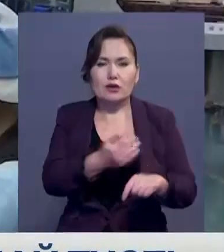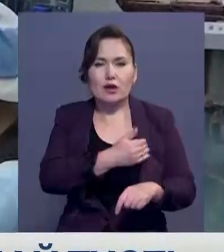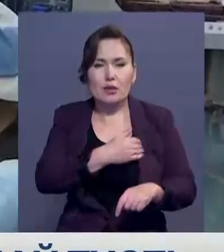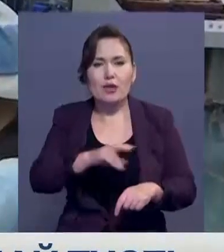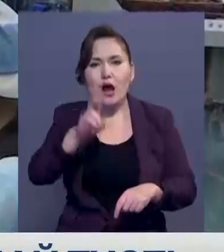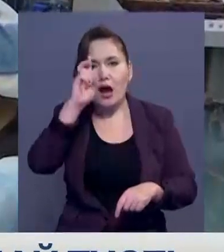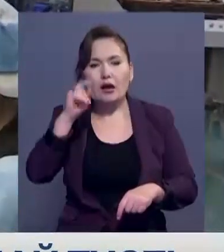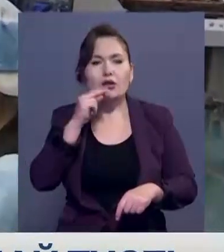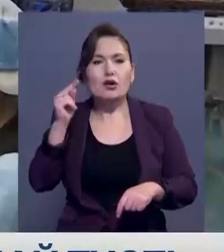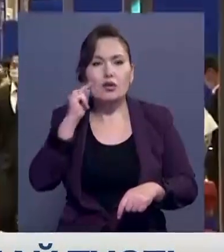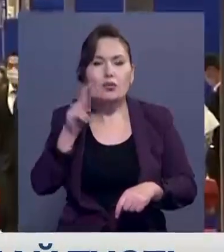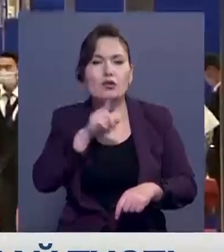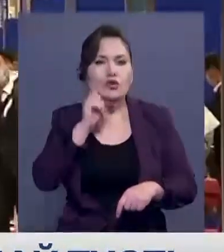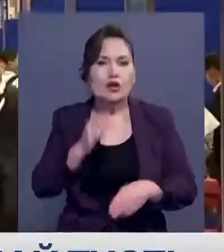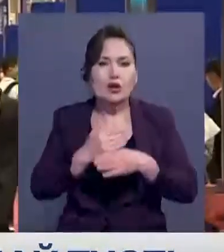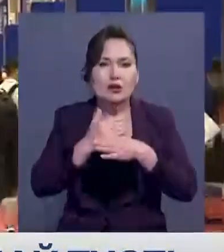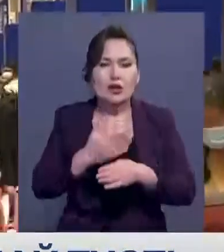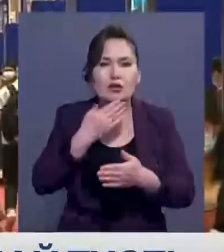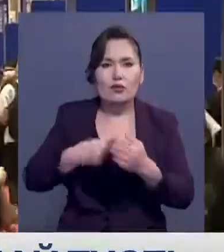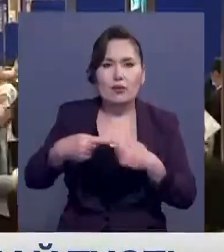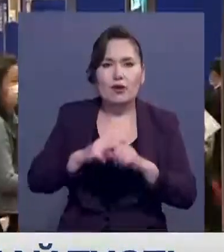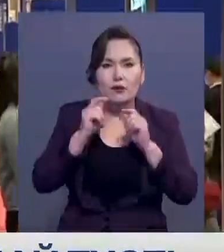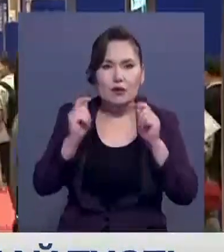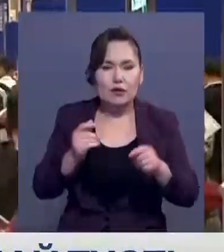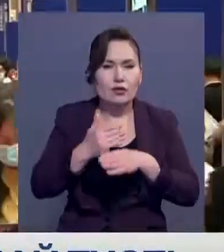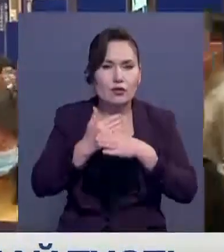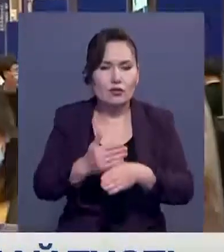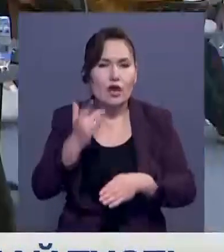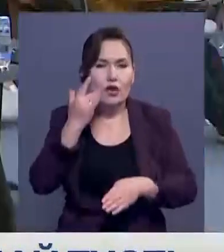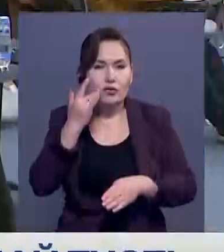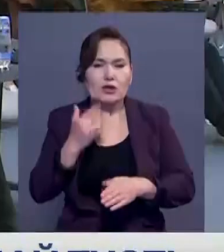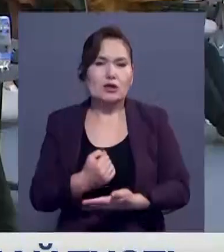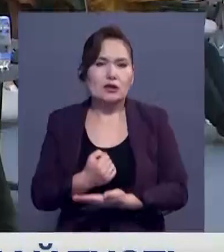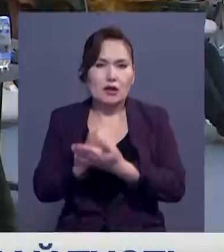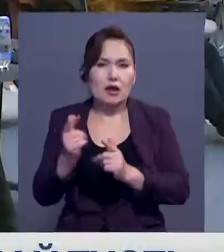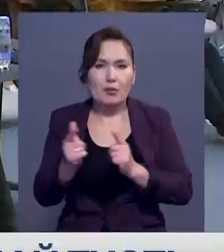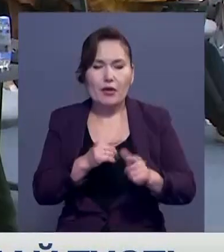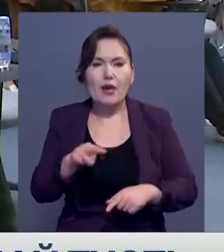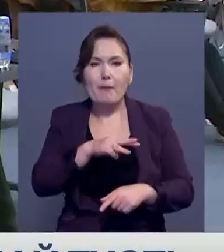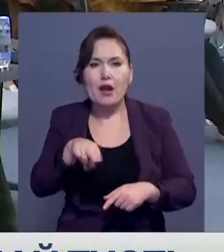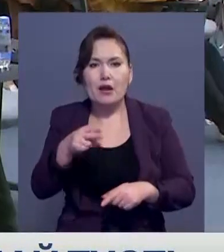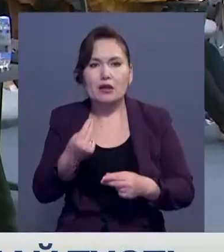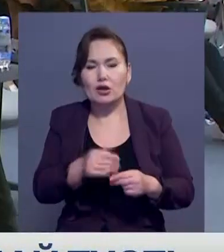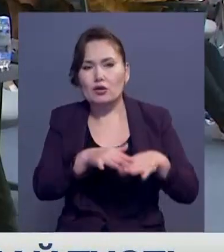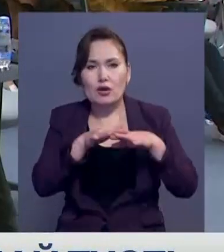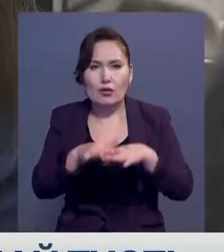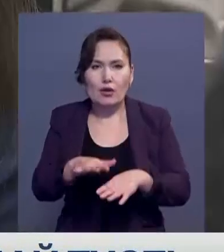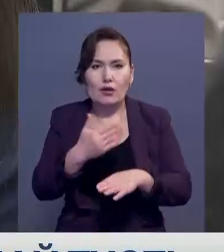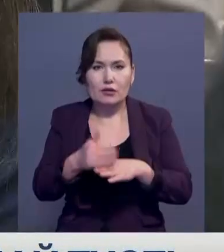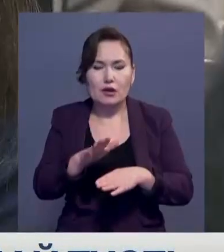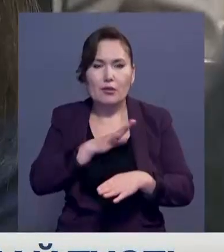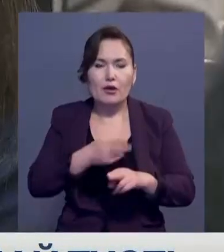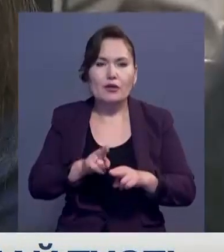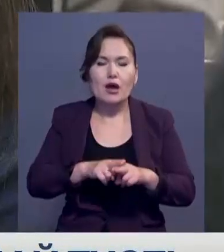осы бастамаларын құптап, осы бағытта алғашқы қадамдарын жасыған кәсіпкерлерді қолдауға миллиардтаған юан мөлшерінде қаржат бөлді.